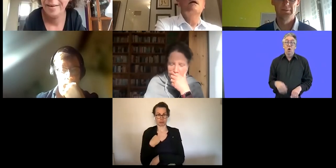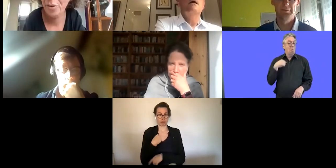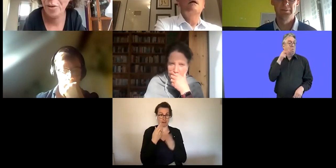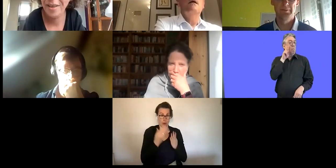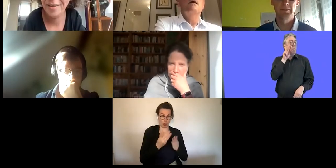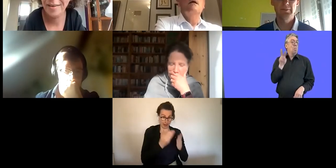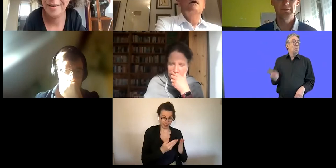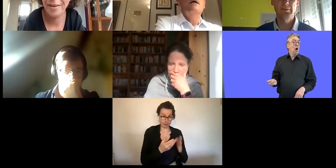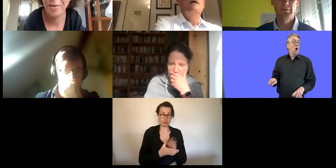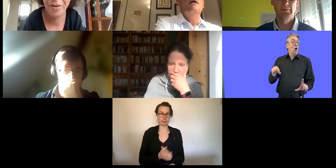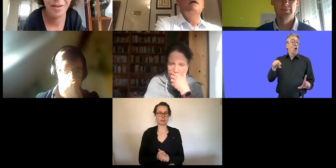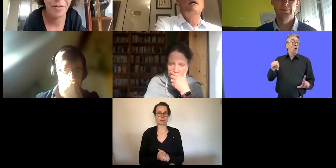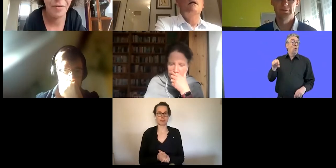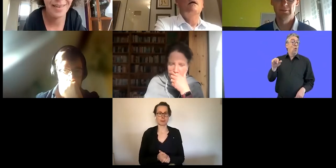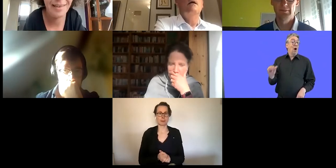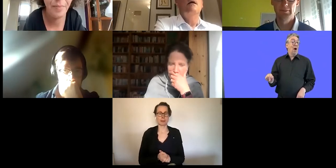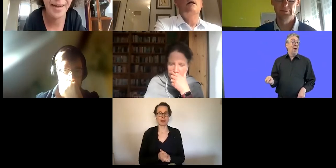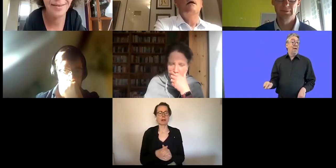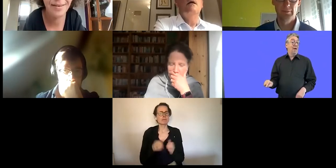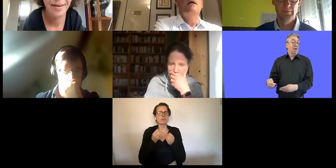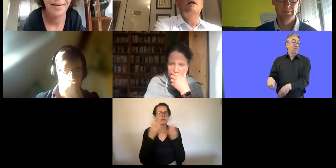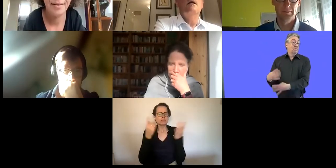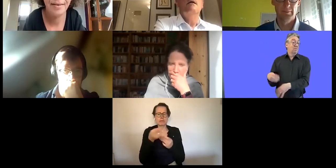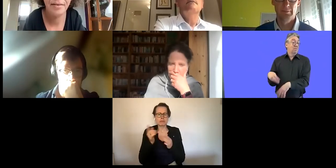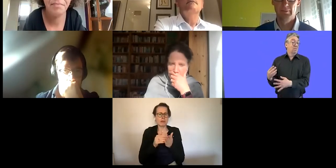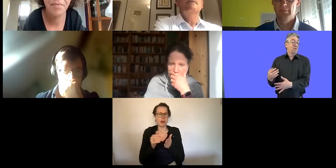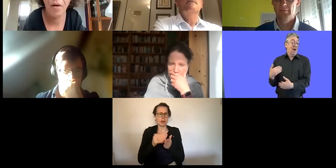natürlich könnt ihr euch auch weiterhin melden.